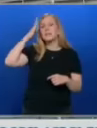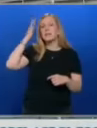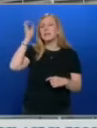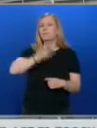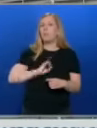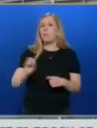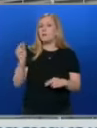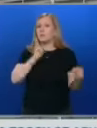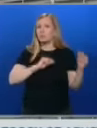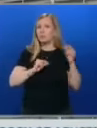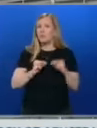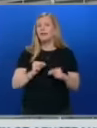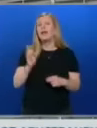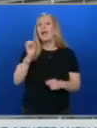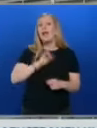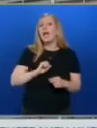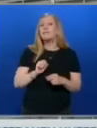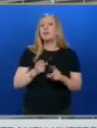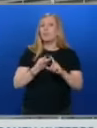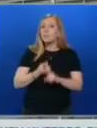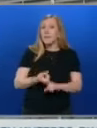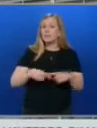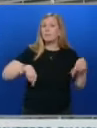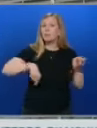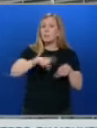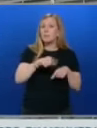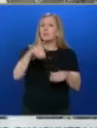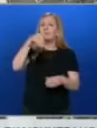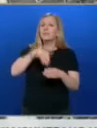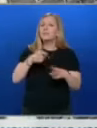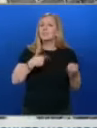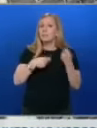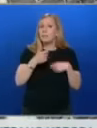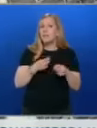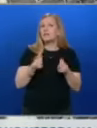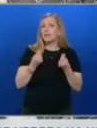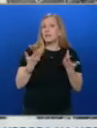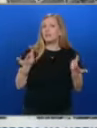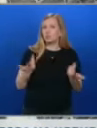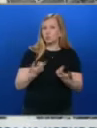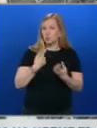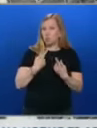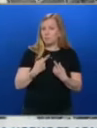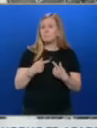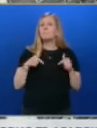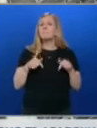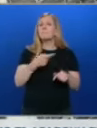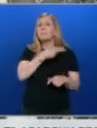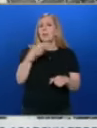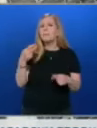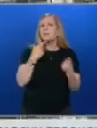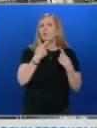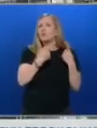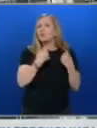Европейската комисия Севрокомисарите по транспорта Вътрешния пазар и финансовите услуги Сред обсъжданите теми Ще